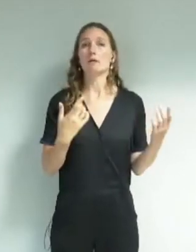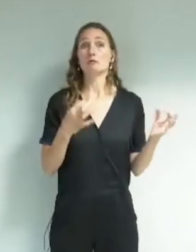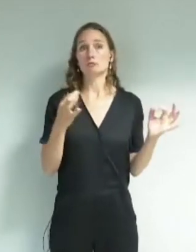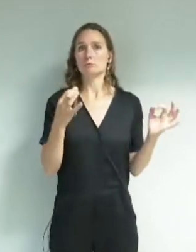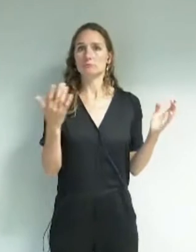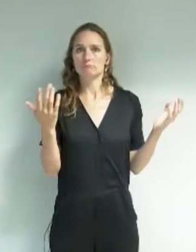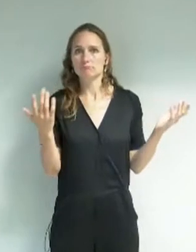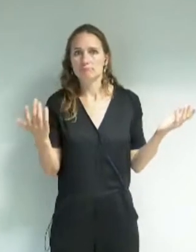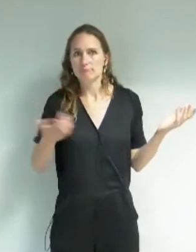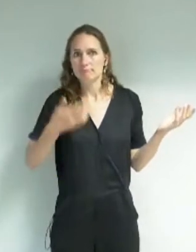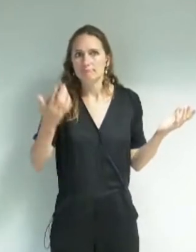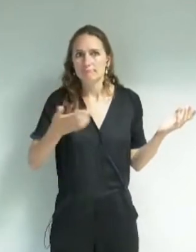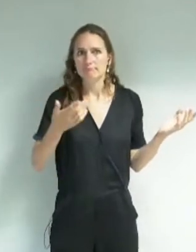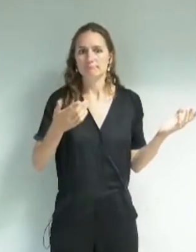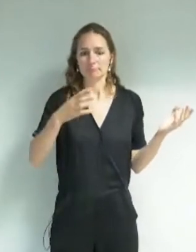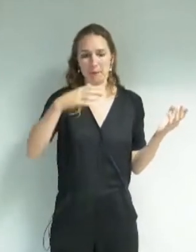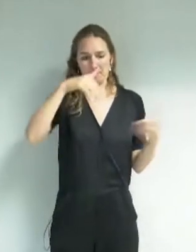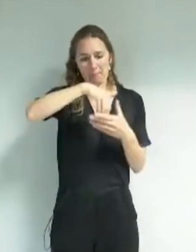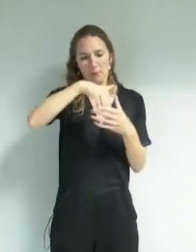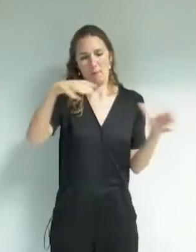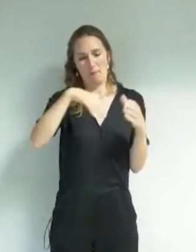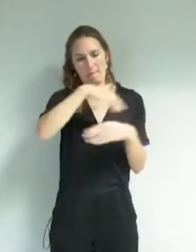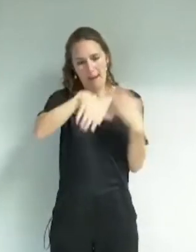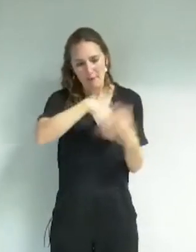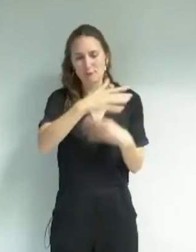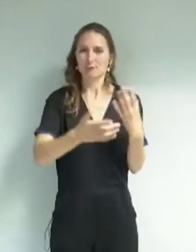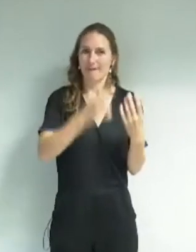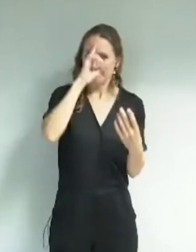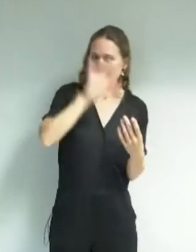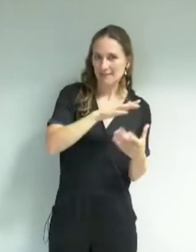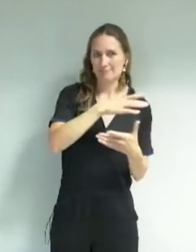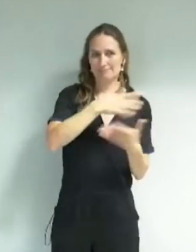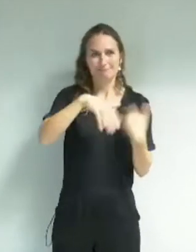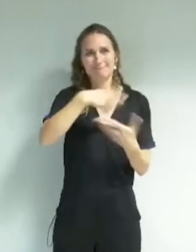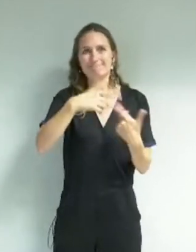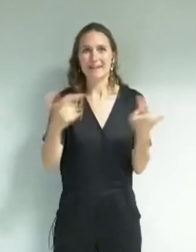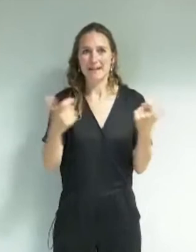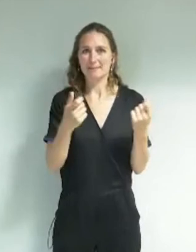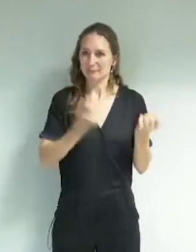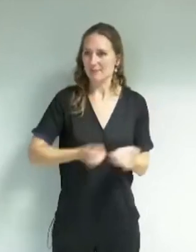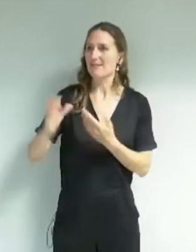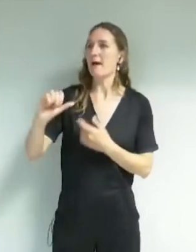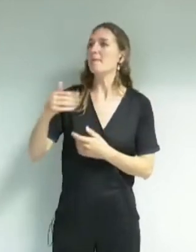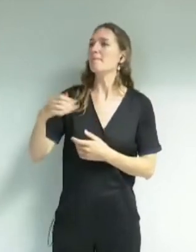pas mal sympa. Moi, j'ai bien aimé le truc. Et puis je vais laisser Amel continuer.